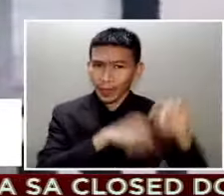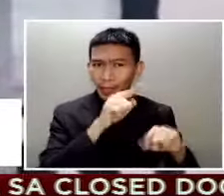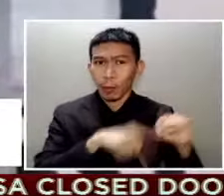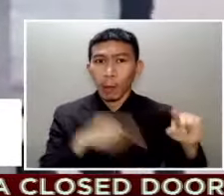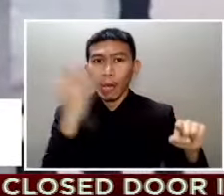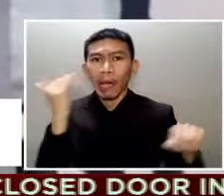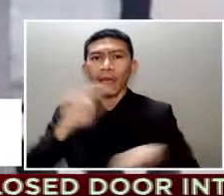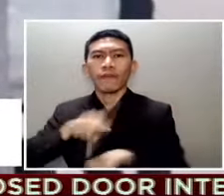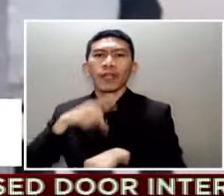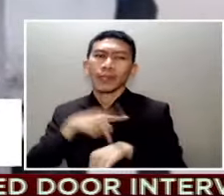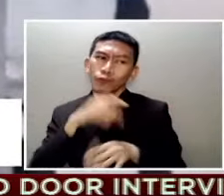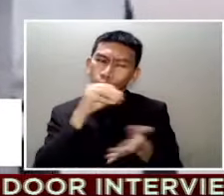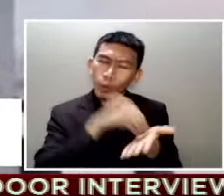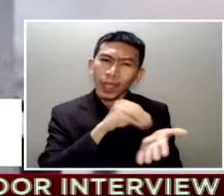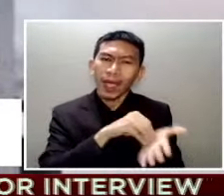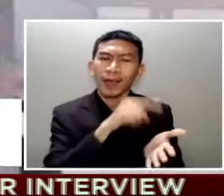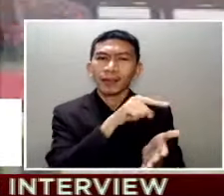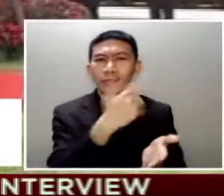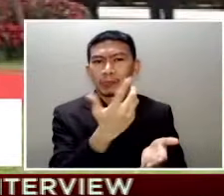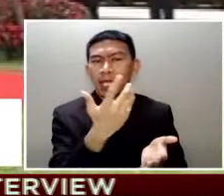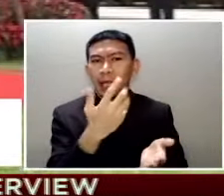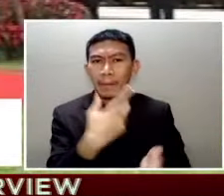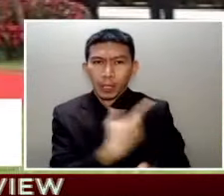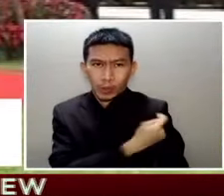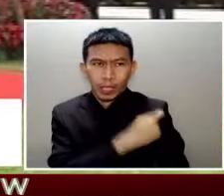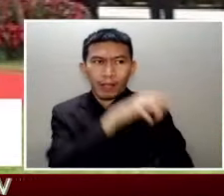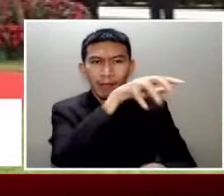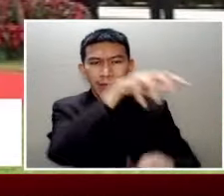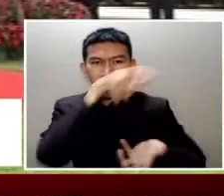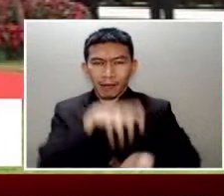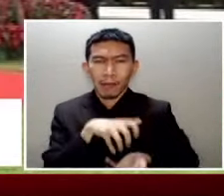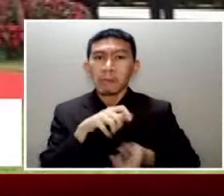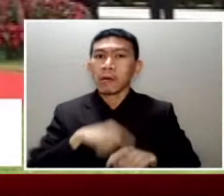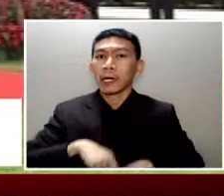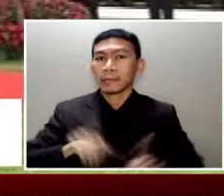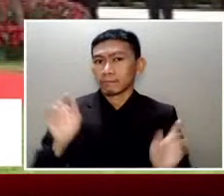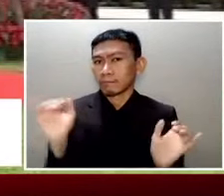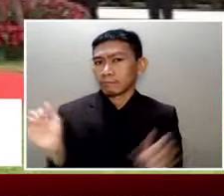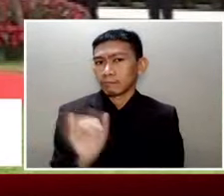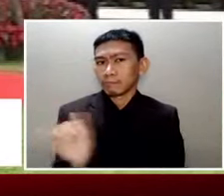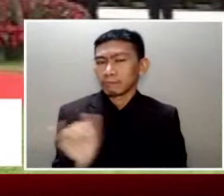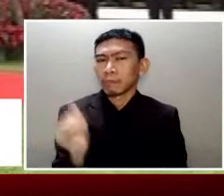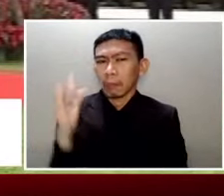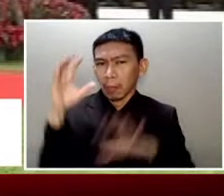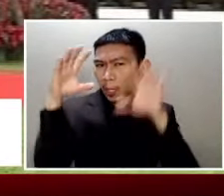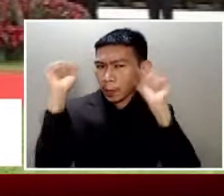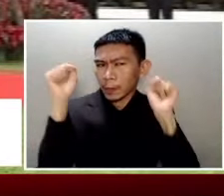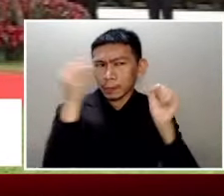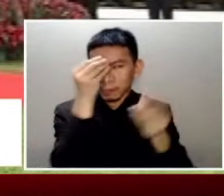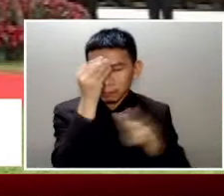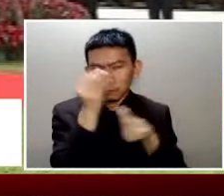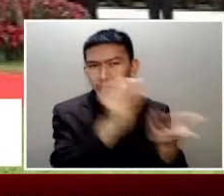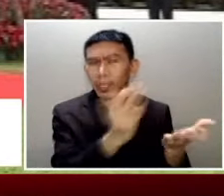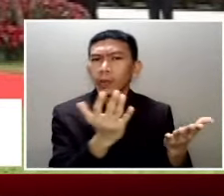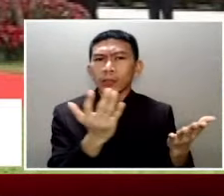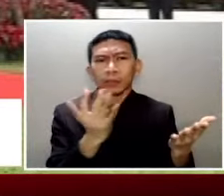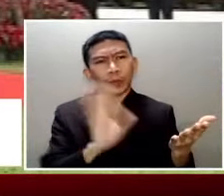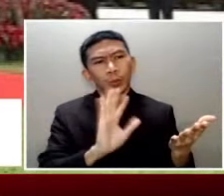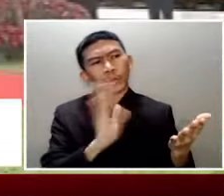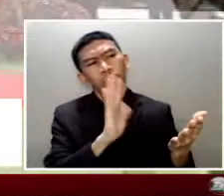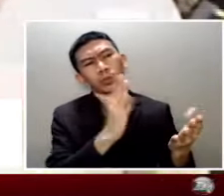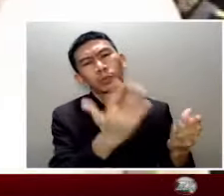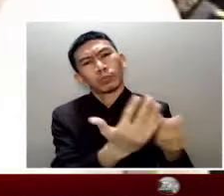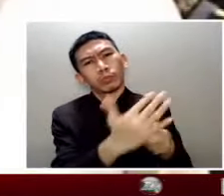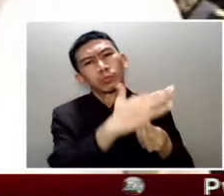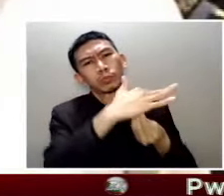bansa dahil sa bakuna contra COVID-19 sa kabila nito iginit ng Pangulo na hindi dapat minamaliit ng China ang